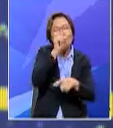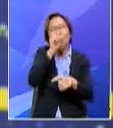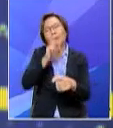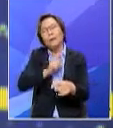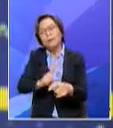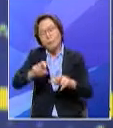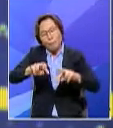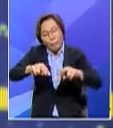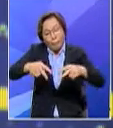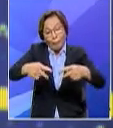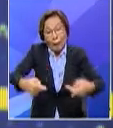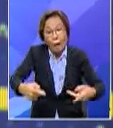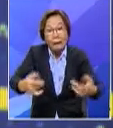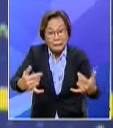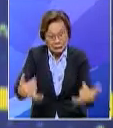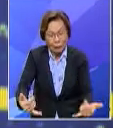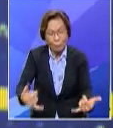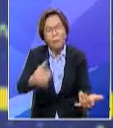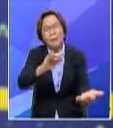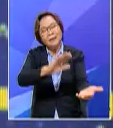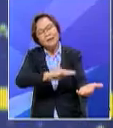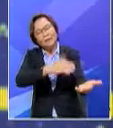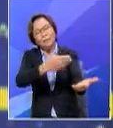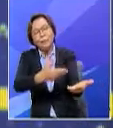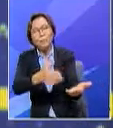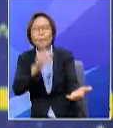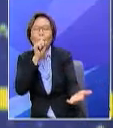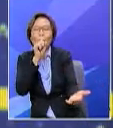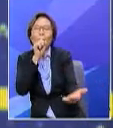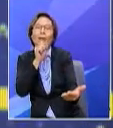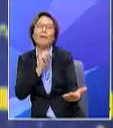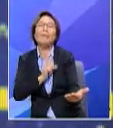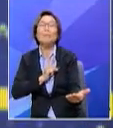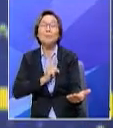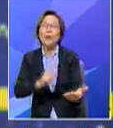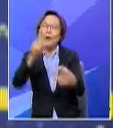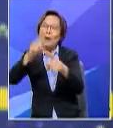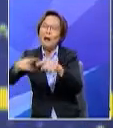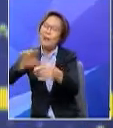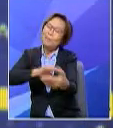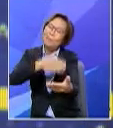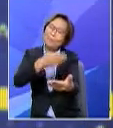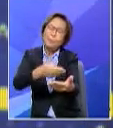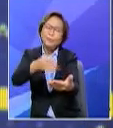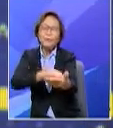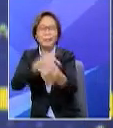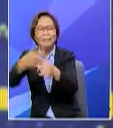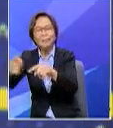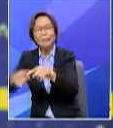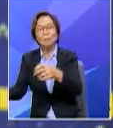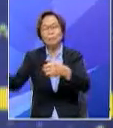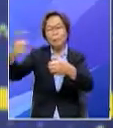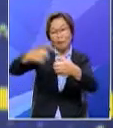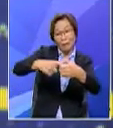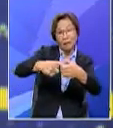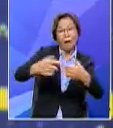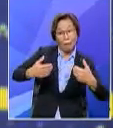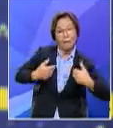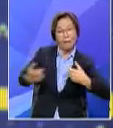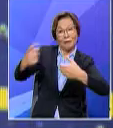akhirnya irama nasyid itu melibatkan pelbagai genre muzik ini juga berkait rapat dengan